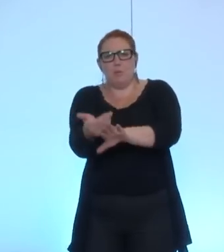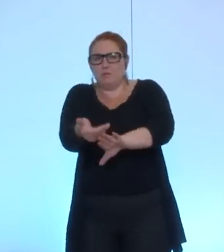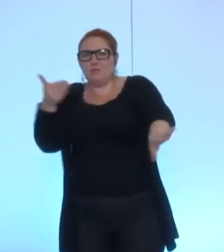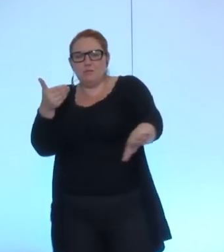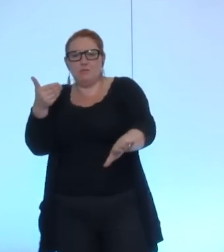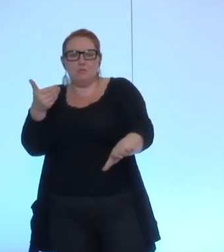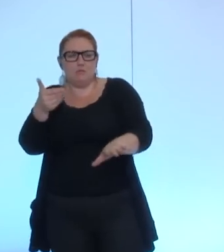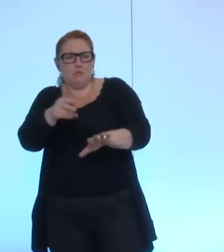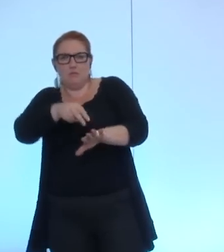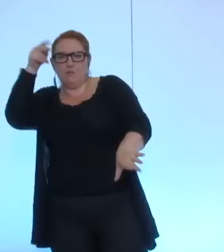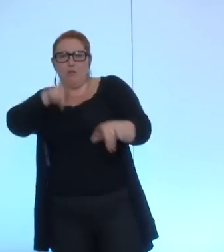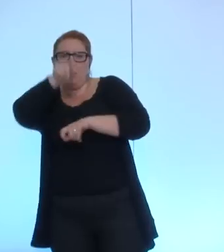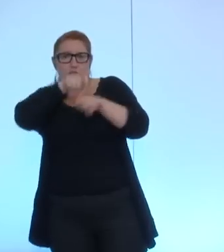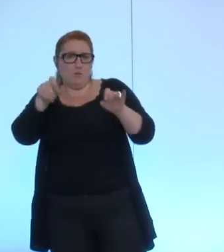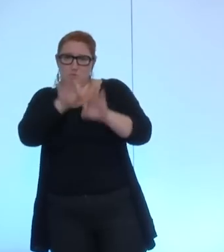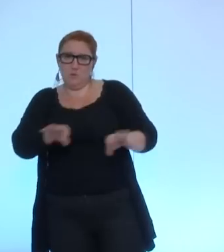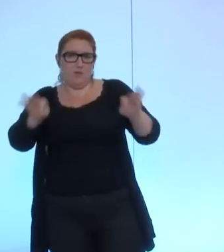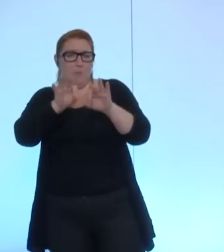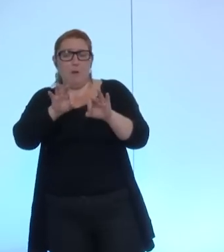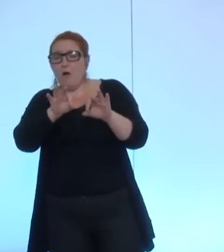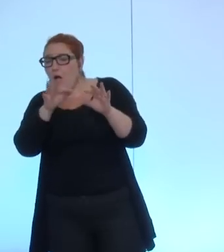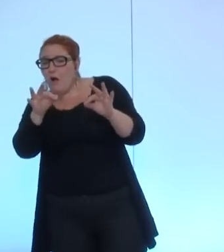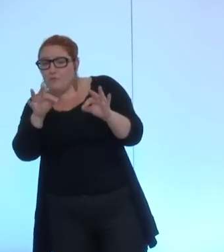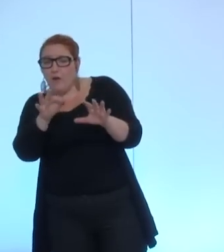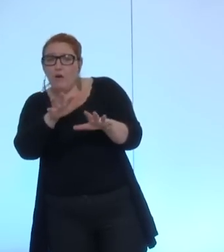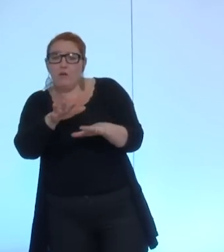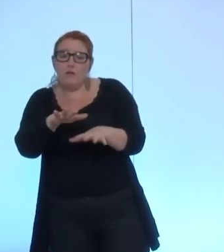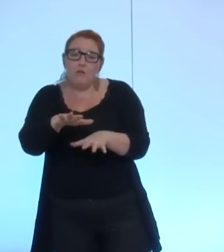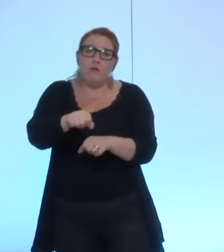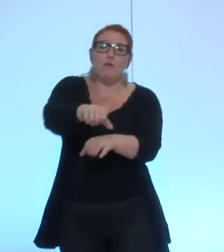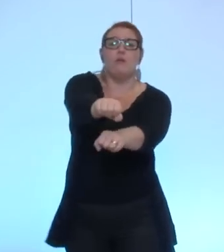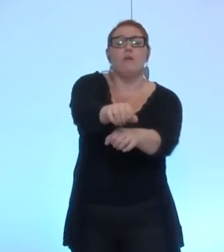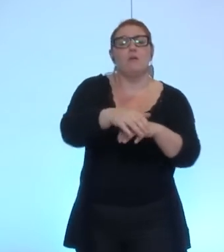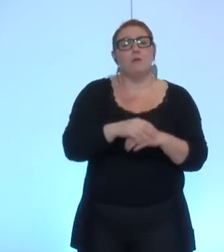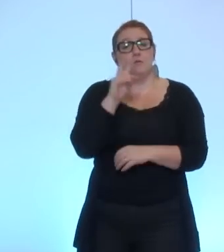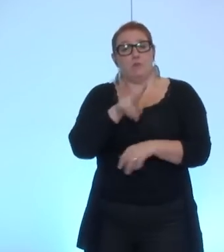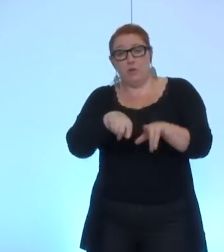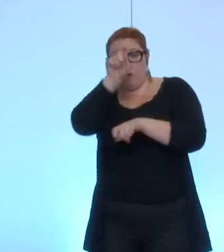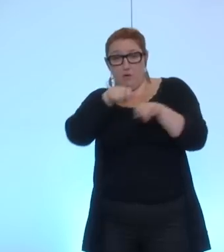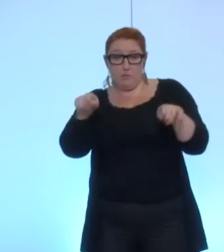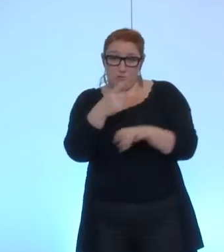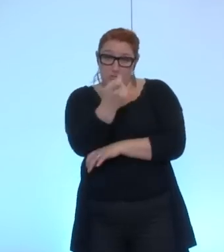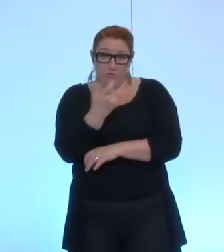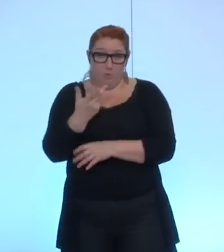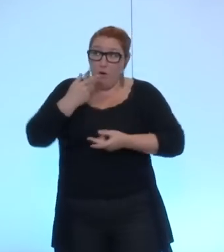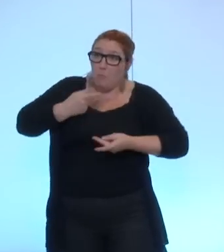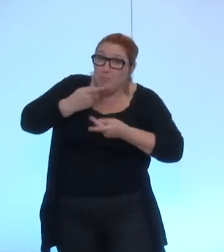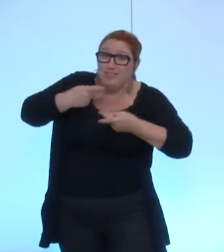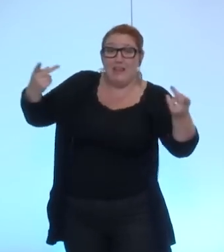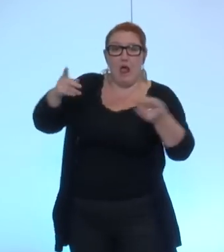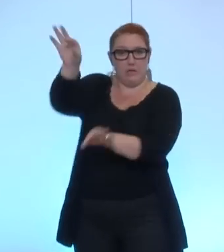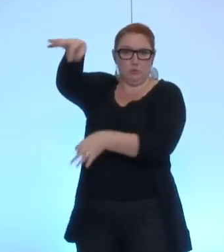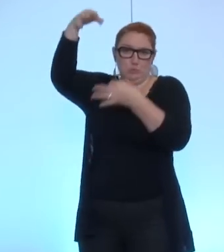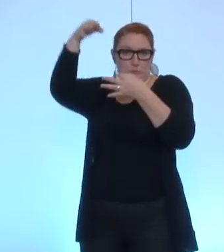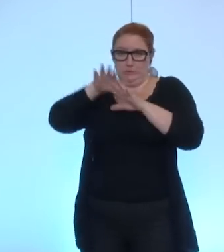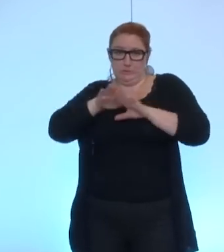par les pôles de compétitivité. Je vous rappelle que les seules évaluations à notre disposition reposent sur des données déclaratives aujourd'hui. En